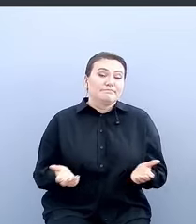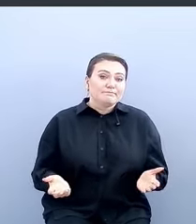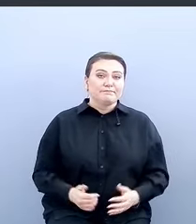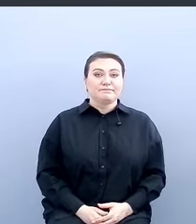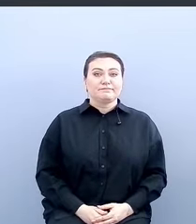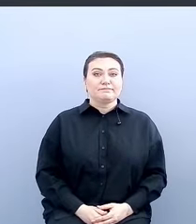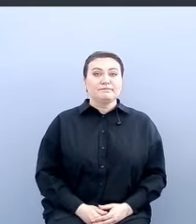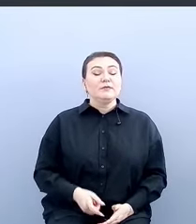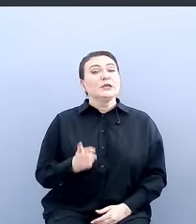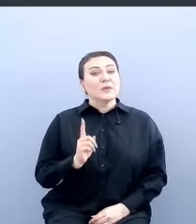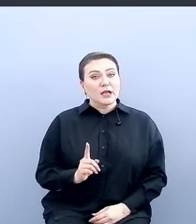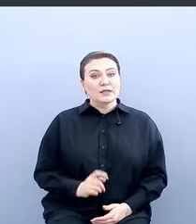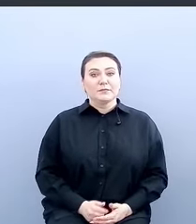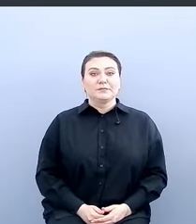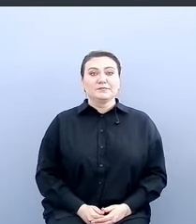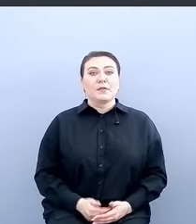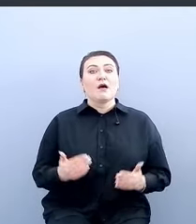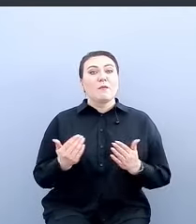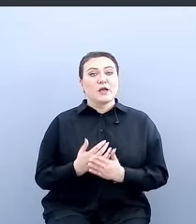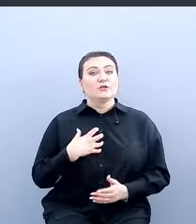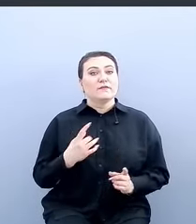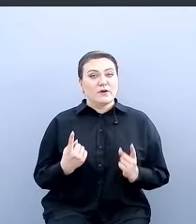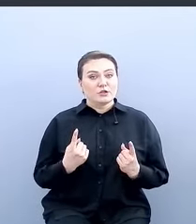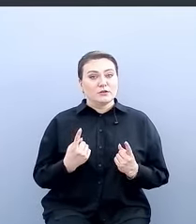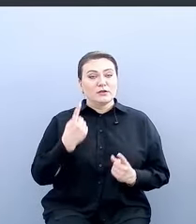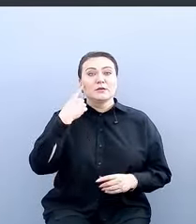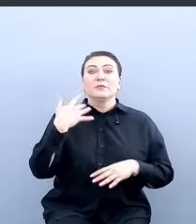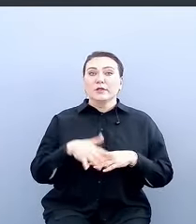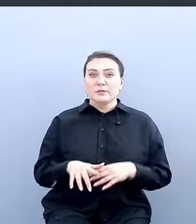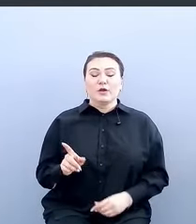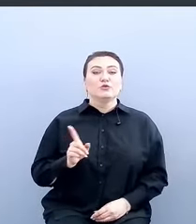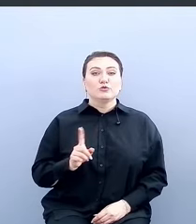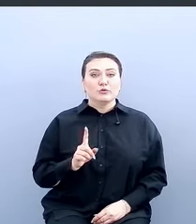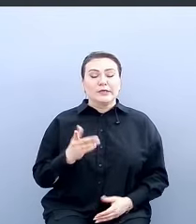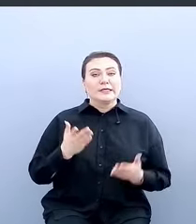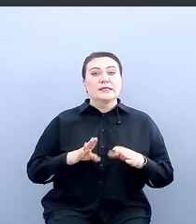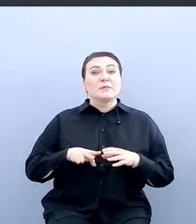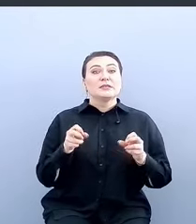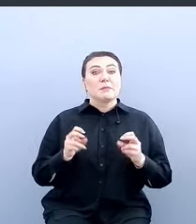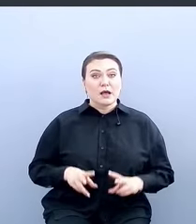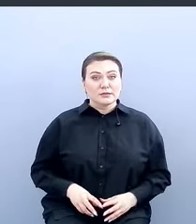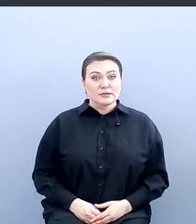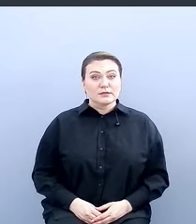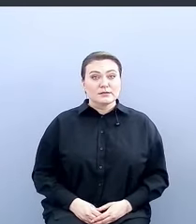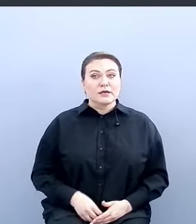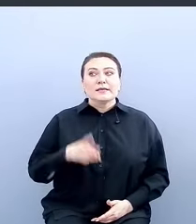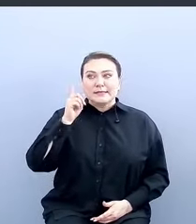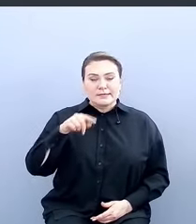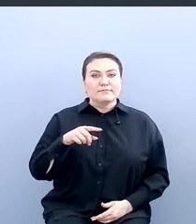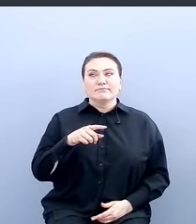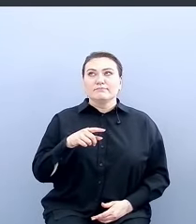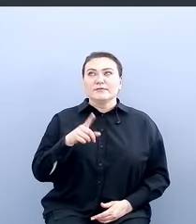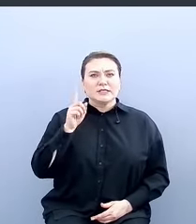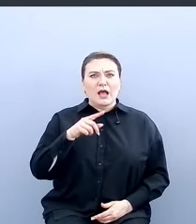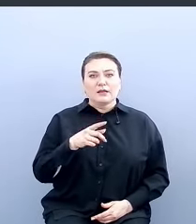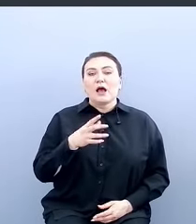И при этом, опять же, важно понимать, что если безопасность знает, это не самое